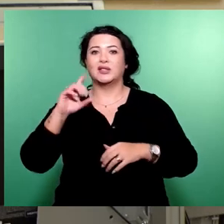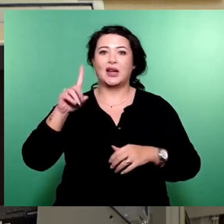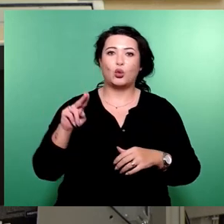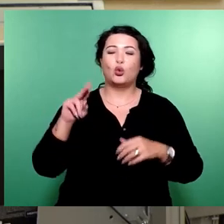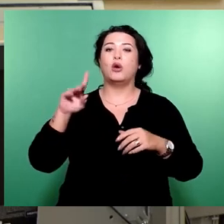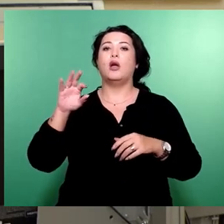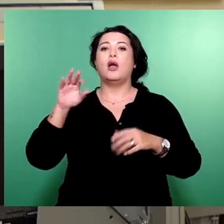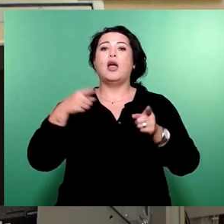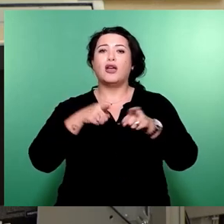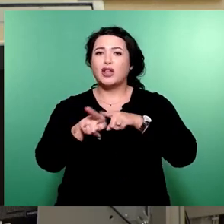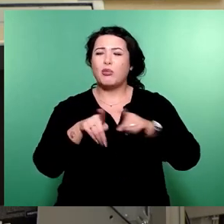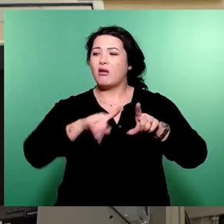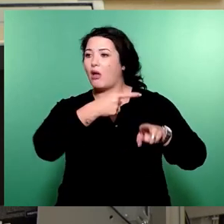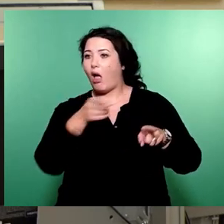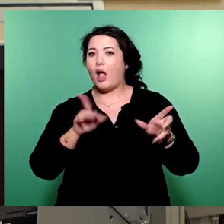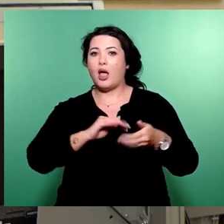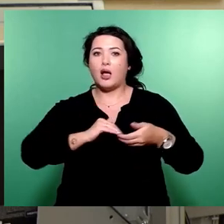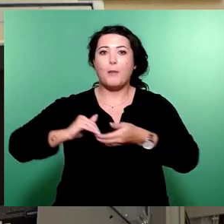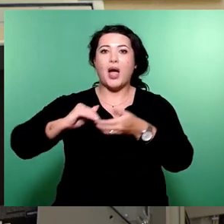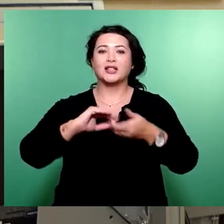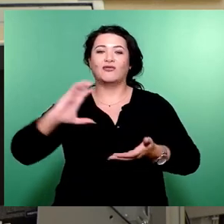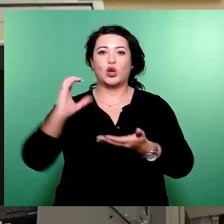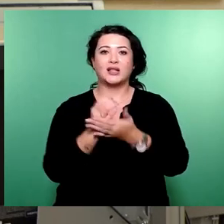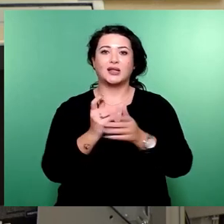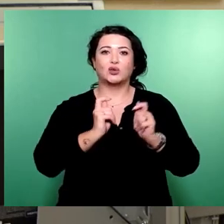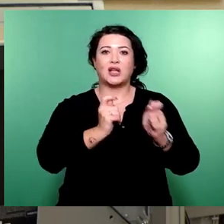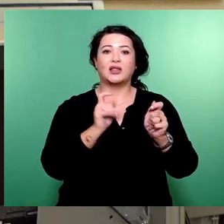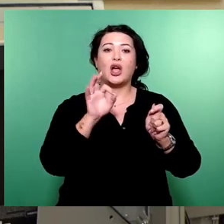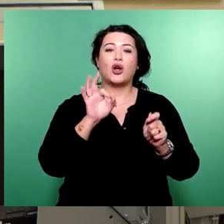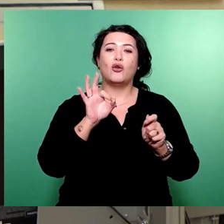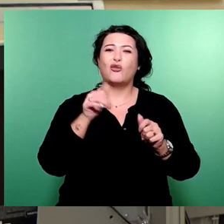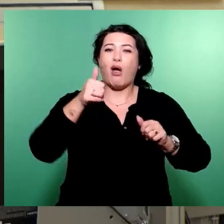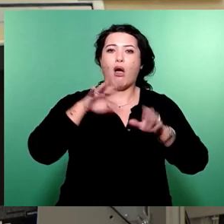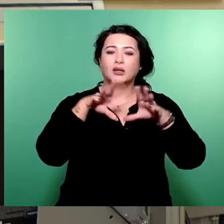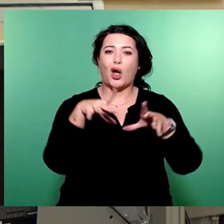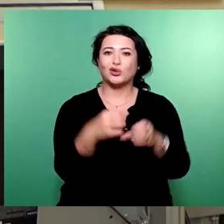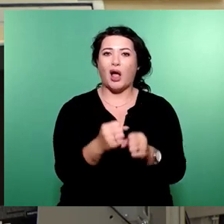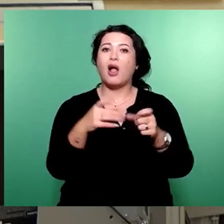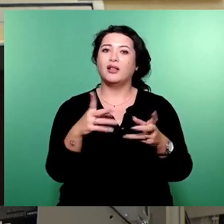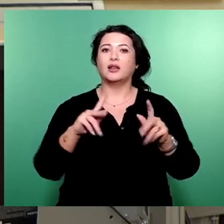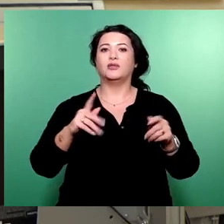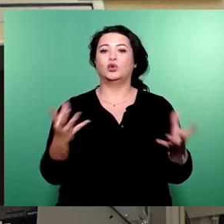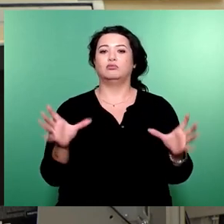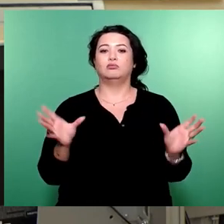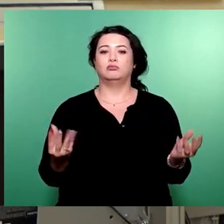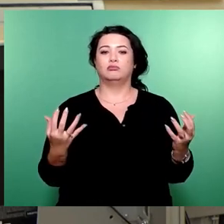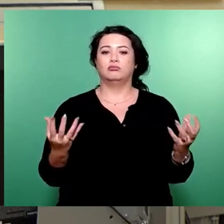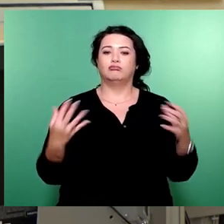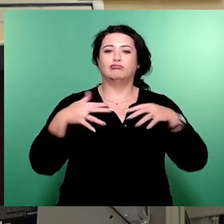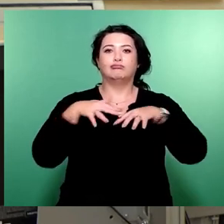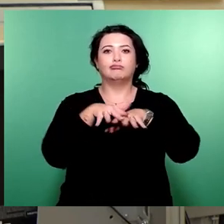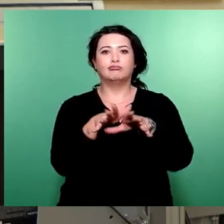gemeinsam einen Ersetzungsantrag für einen Haushalt stellen. In der Tat, das ist wirklich keine